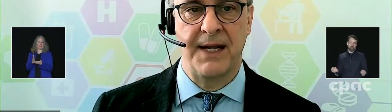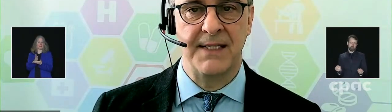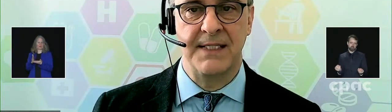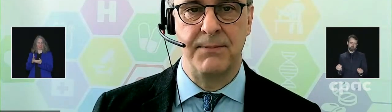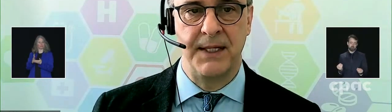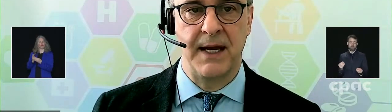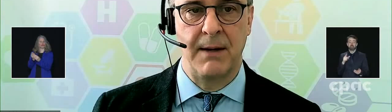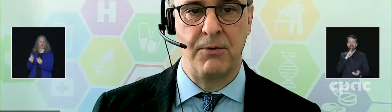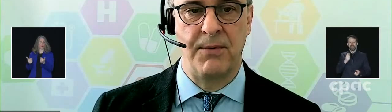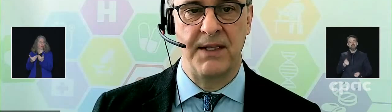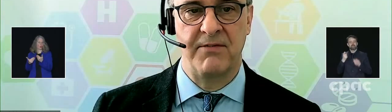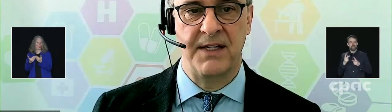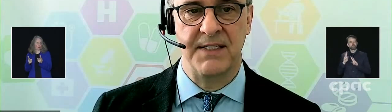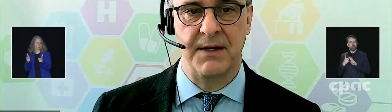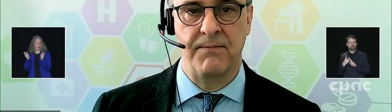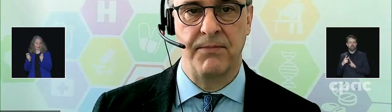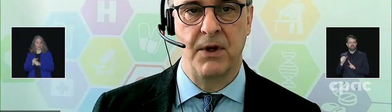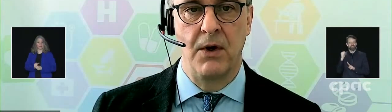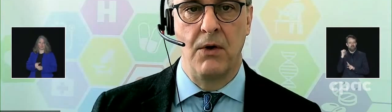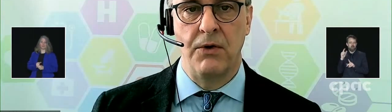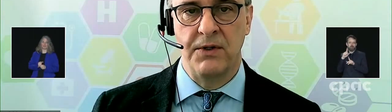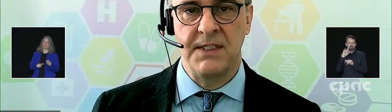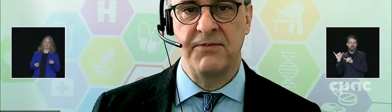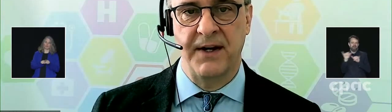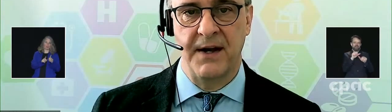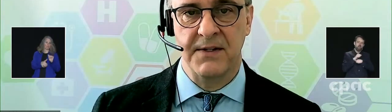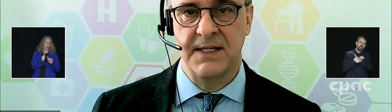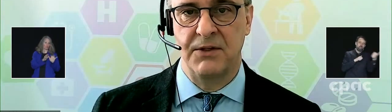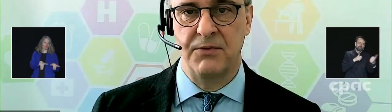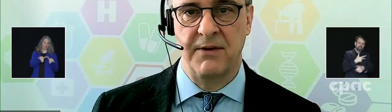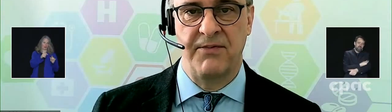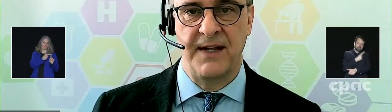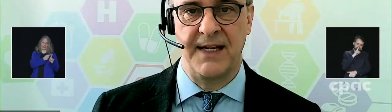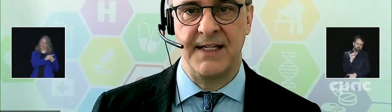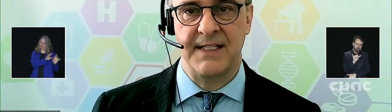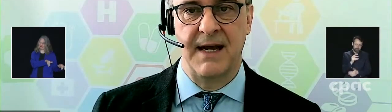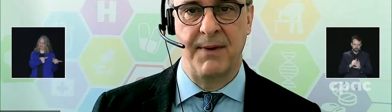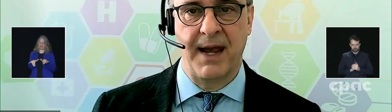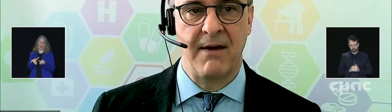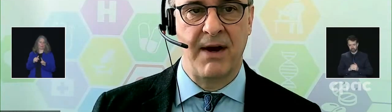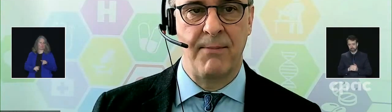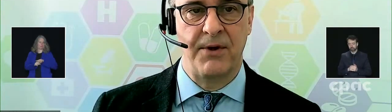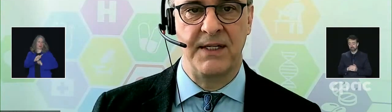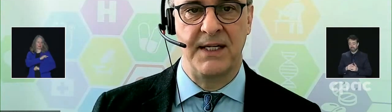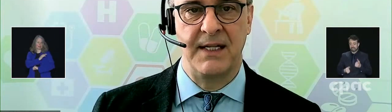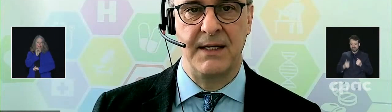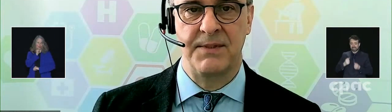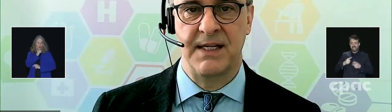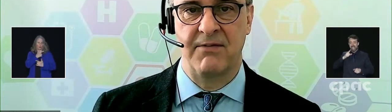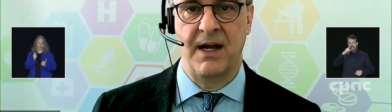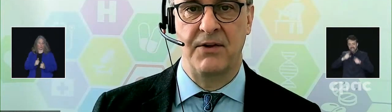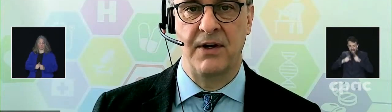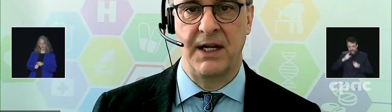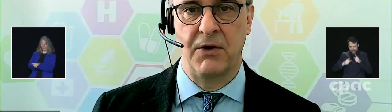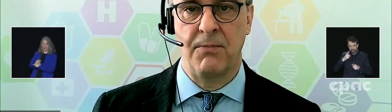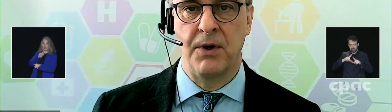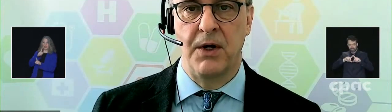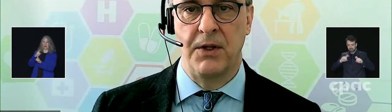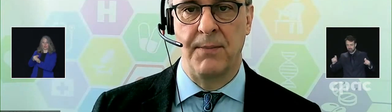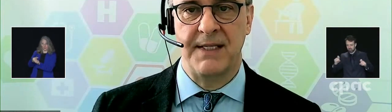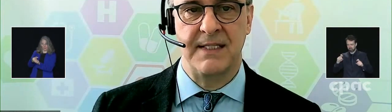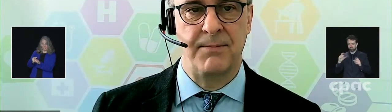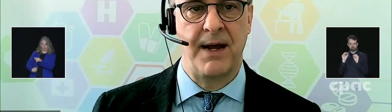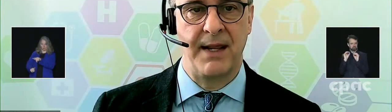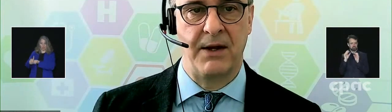d'effets secondaires typiques à la plupart des vaccins. Aucune différence des taux d'effets indésirables graves rapportés n'a été observée entre les